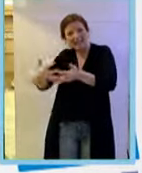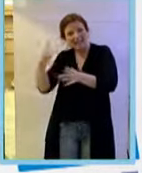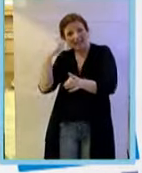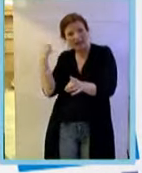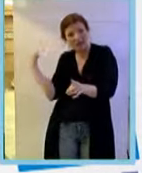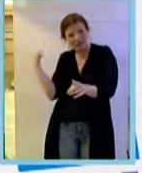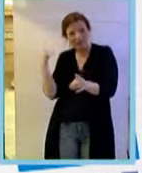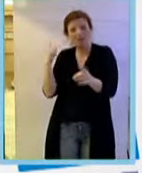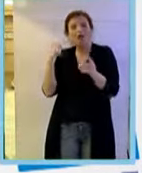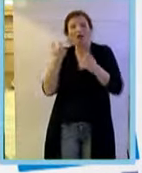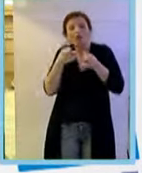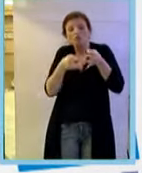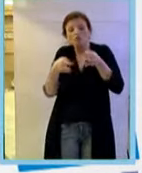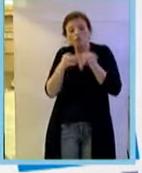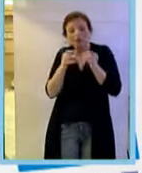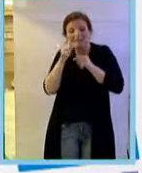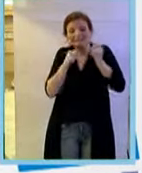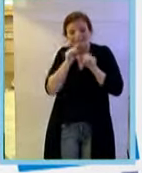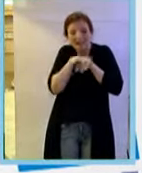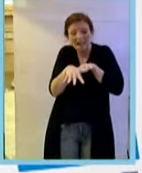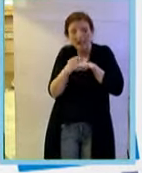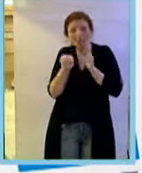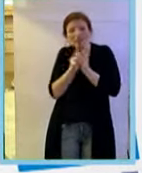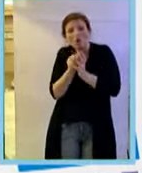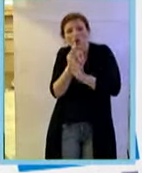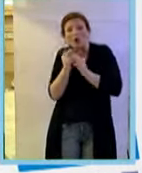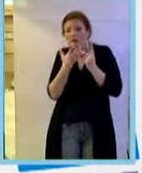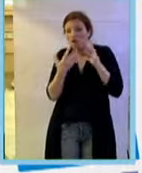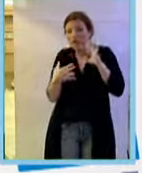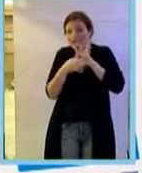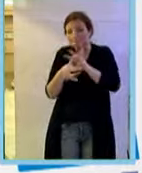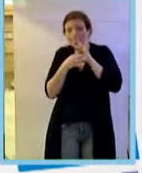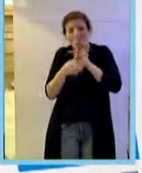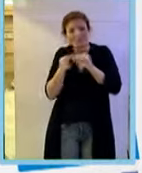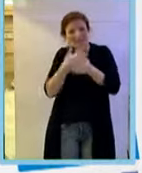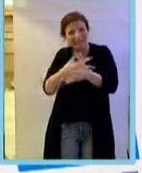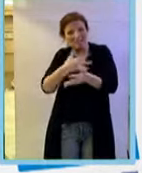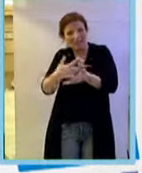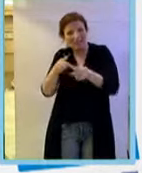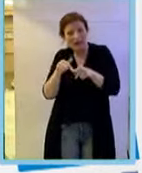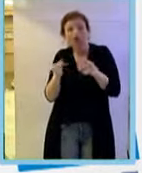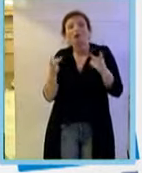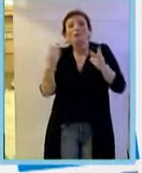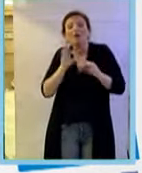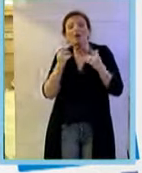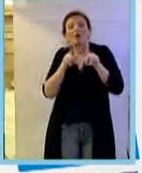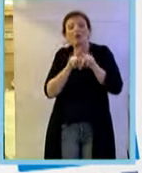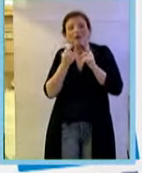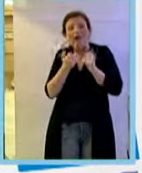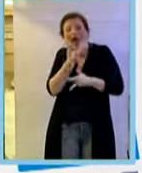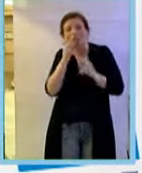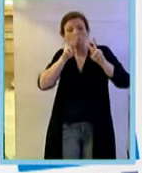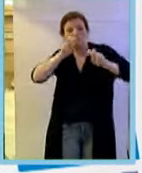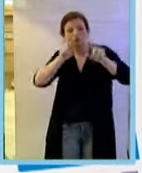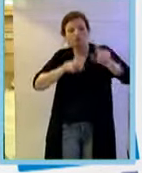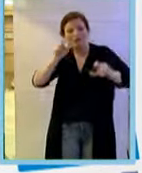Le cellule stellate e follicolari hanno questo rapporto intimo con le pelari nella misura in cui alcuni ricercatori hanno